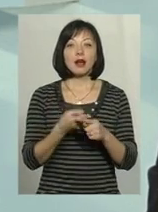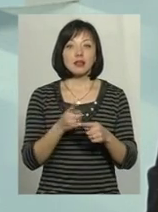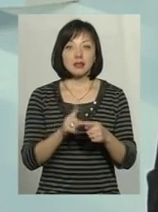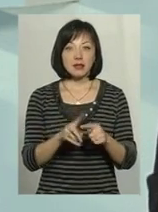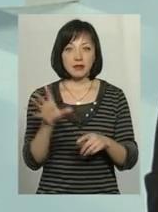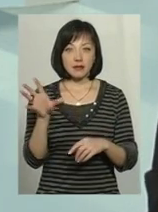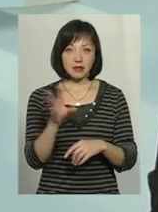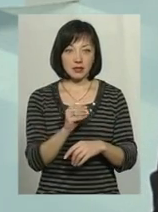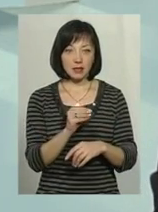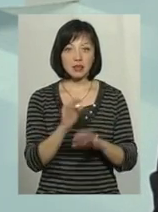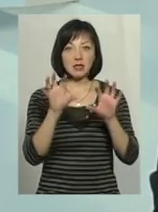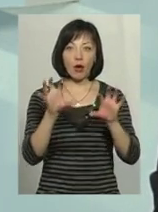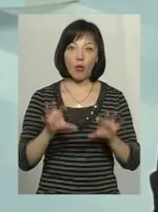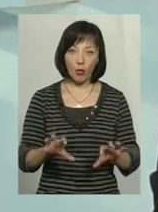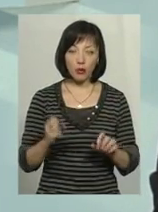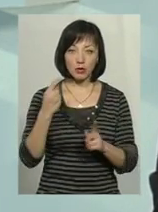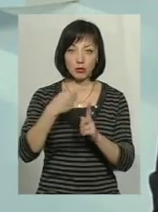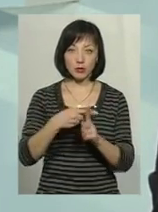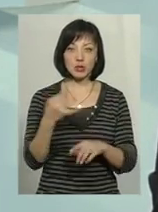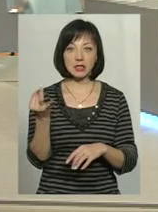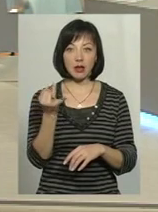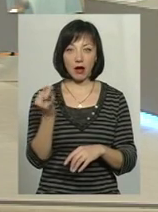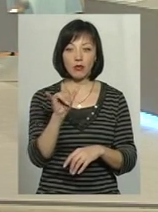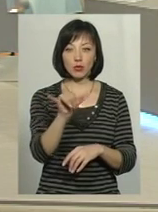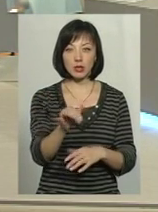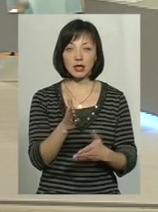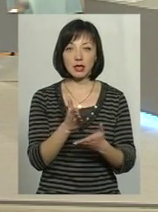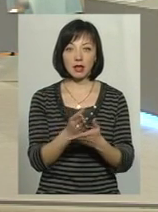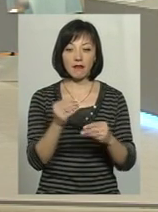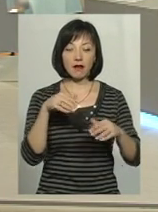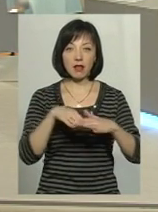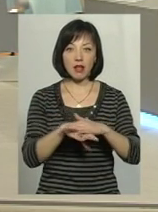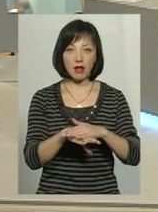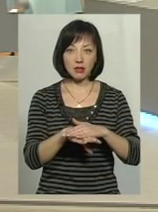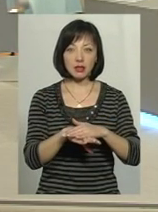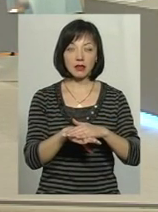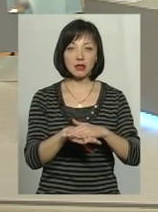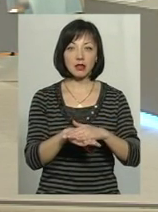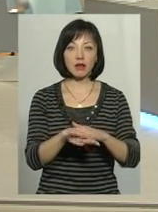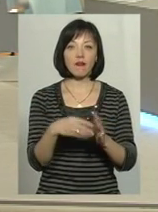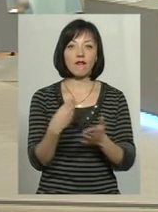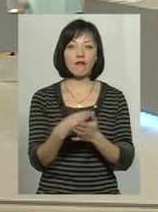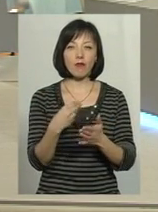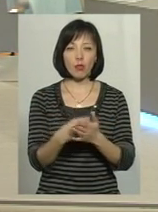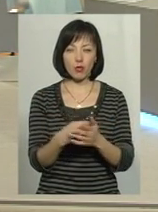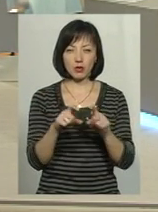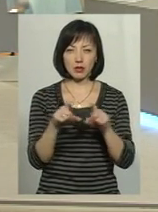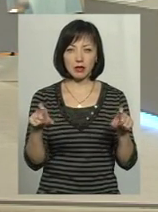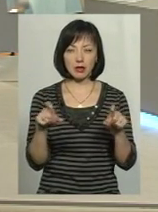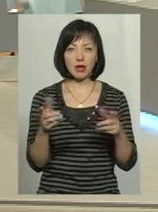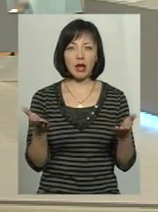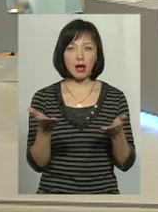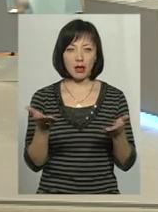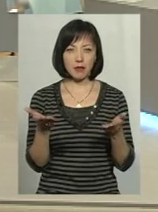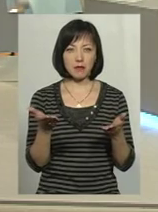законно. І плюс, цікаво, що в них є вклади в диверсифікований фонд. От, якими